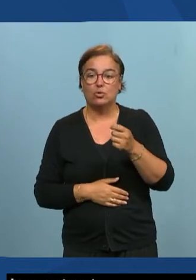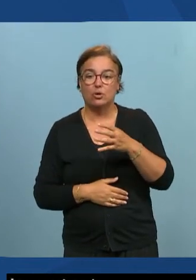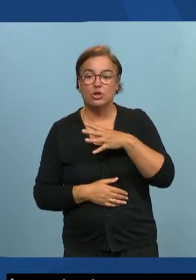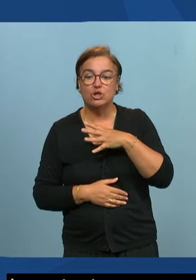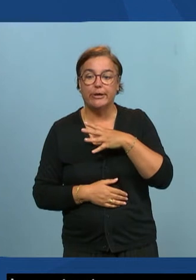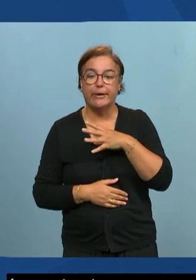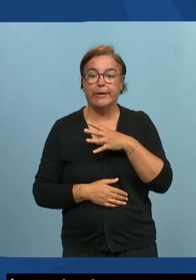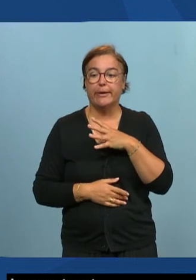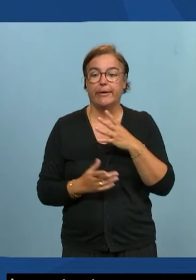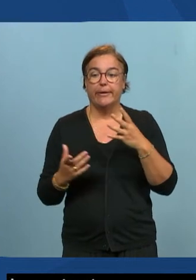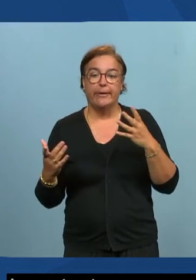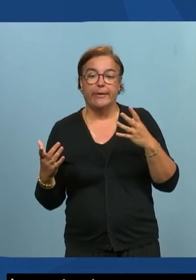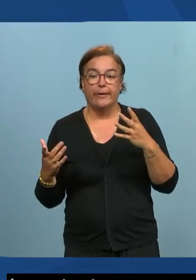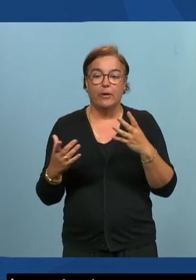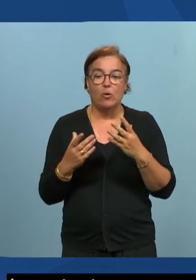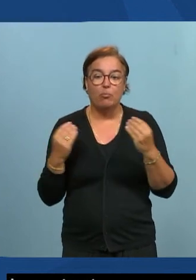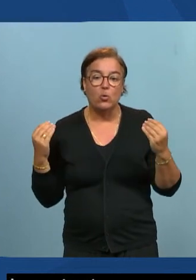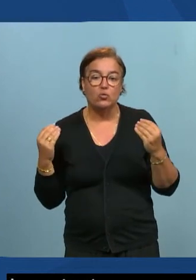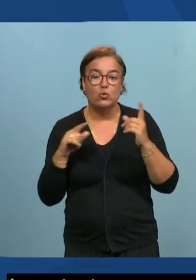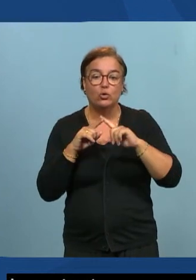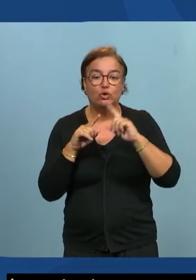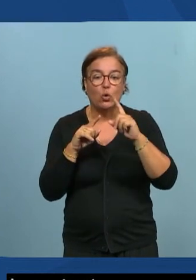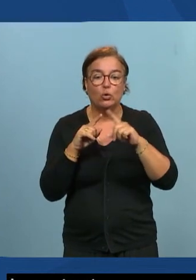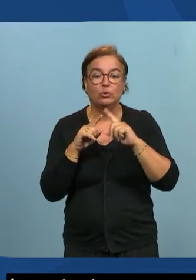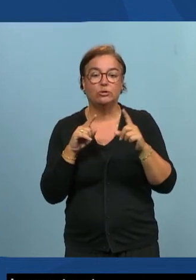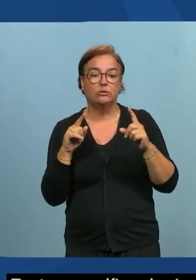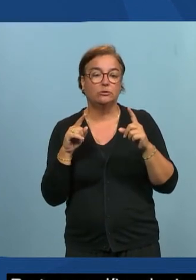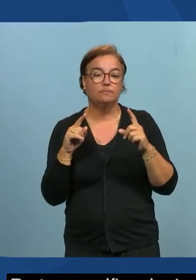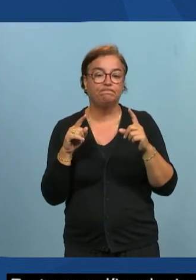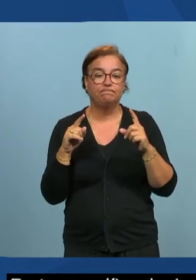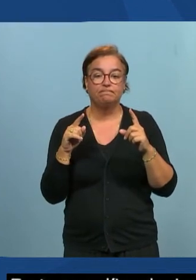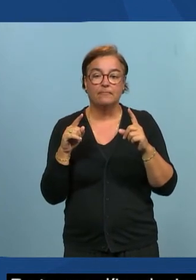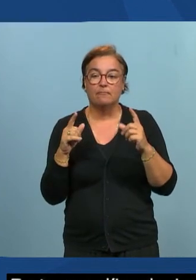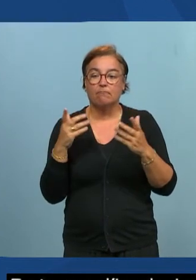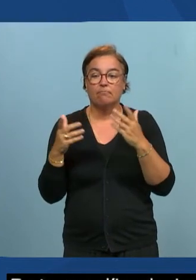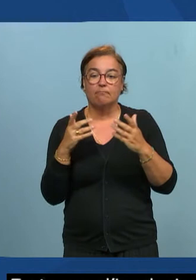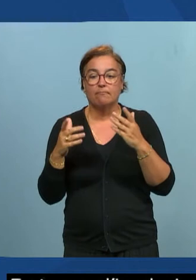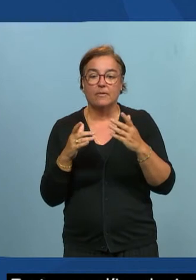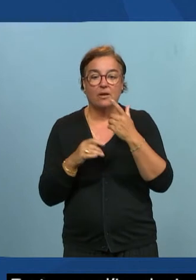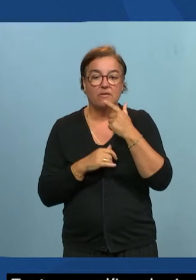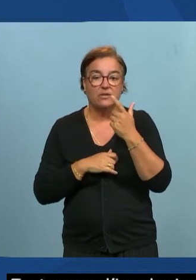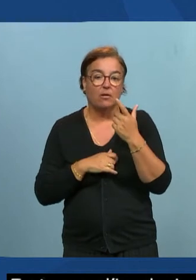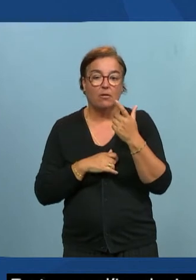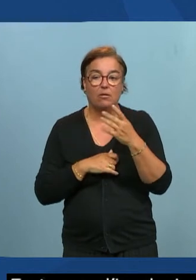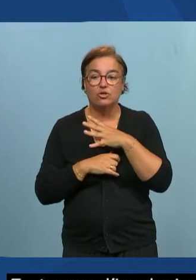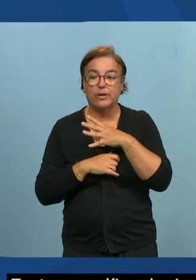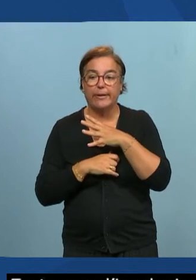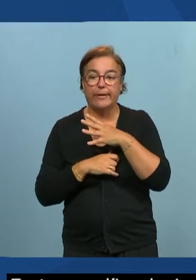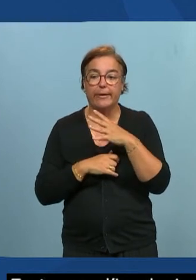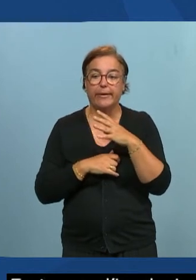le cadre de l'agilité la rétro la démo le